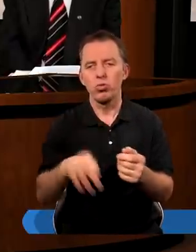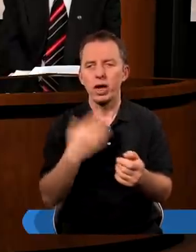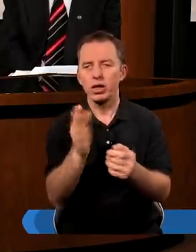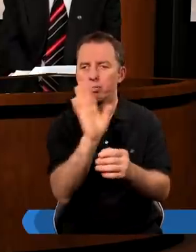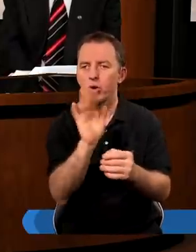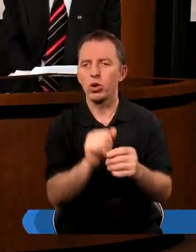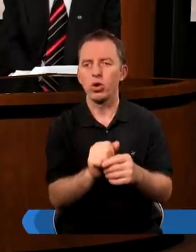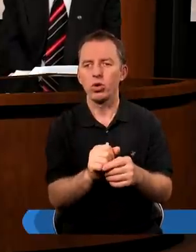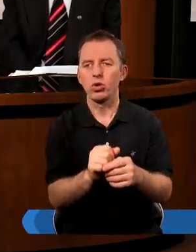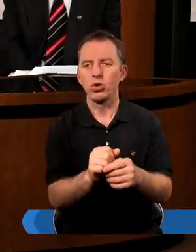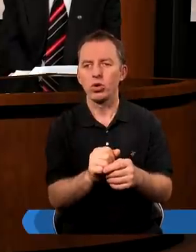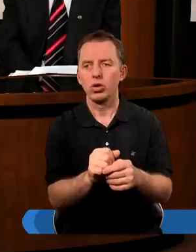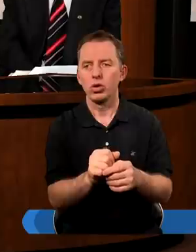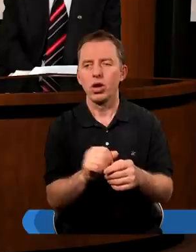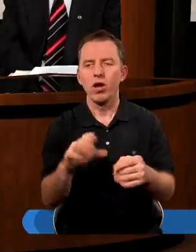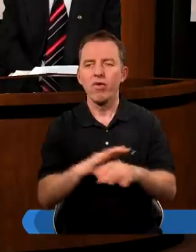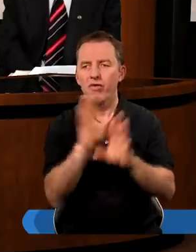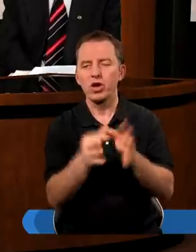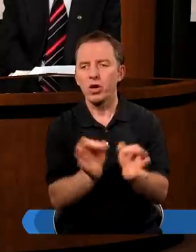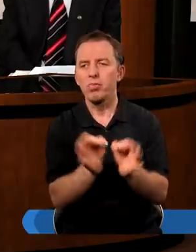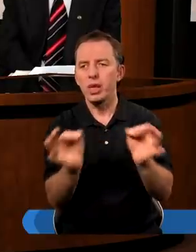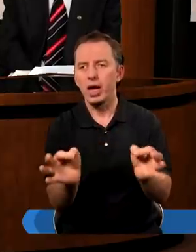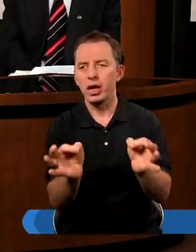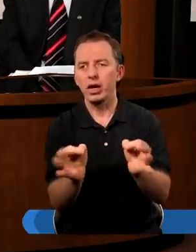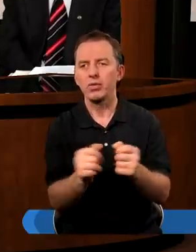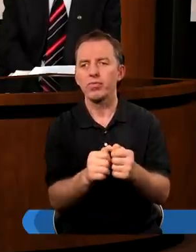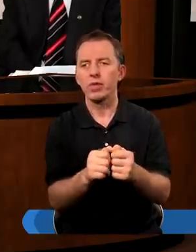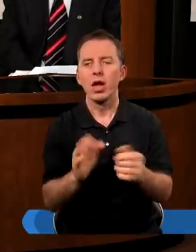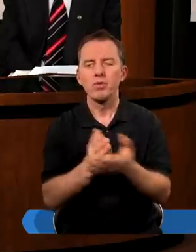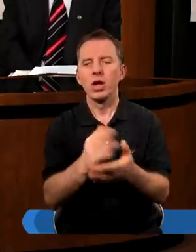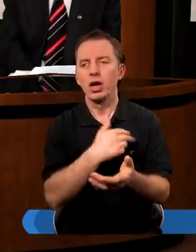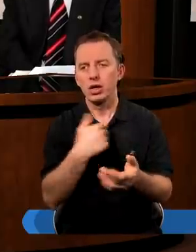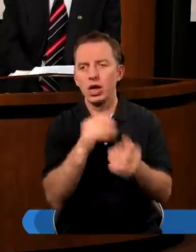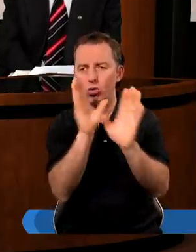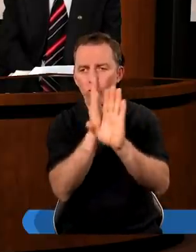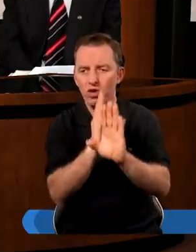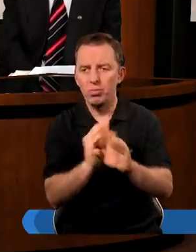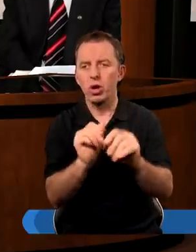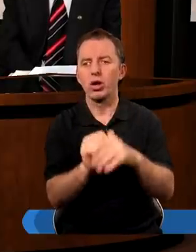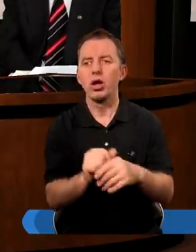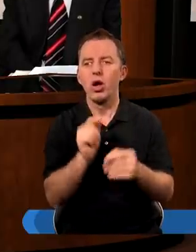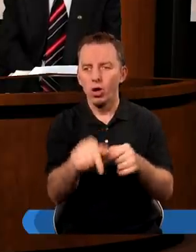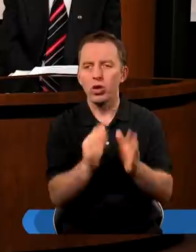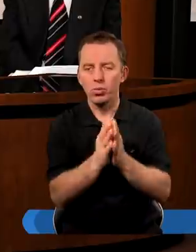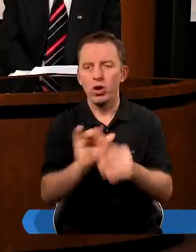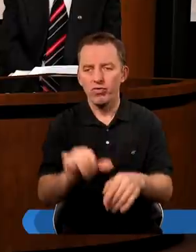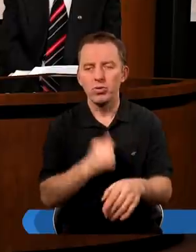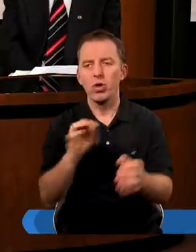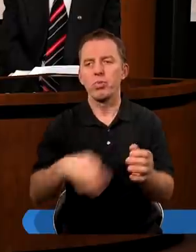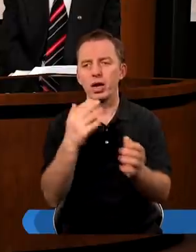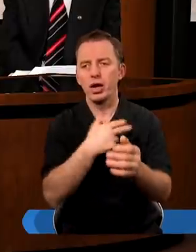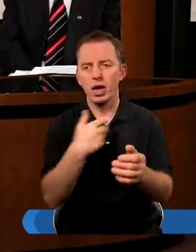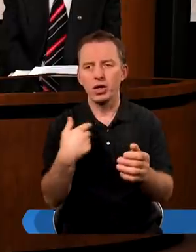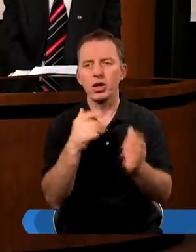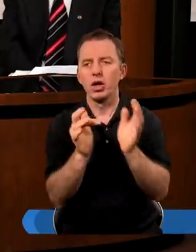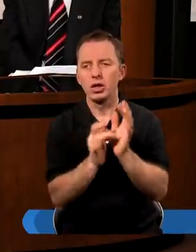Panie Boże, ze wszech miar przez nas uwielbiony. O to proszę w imieniu Pana